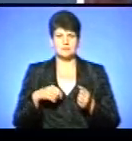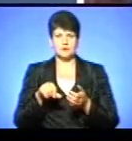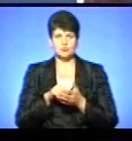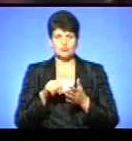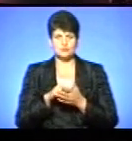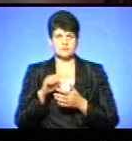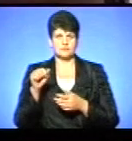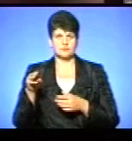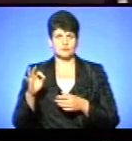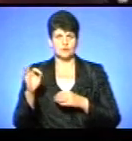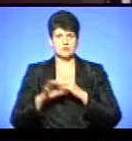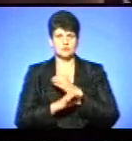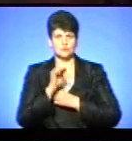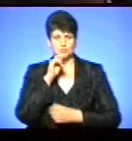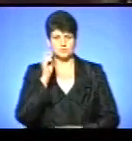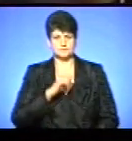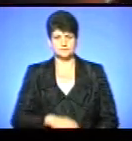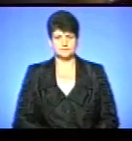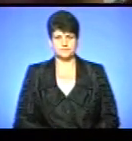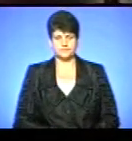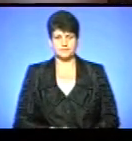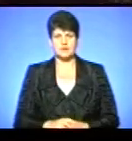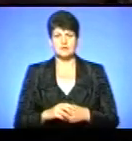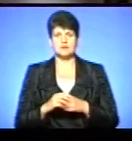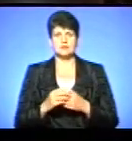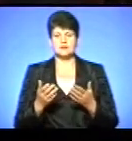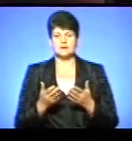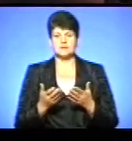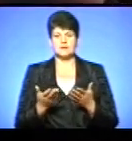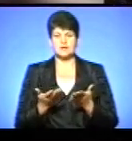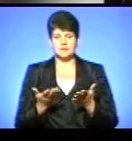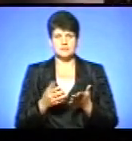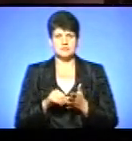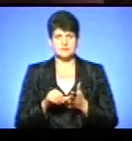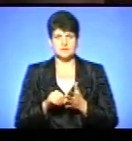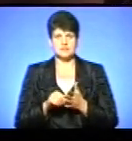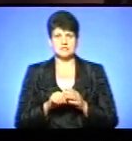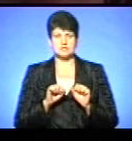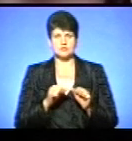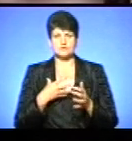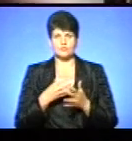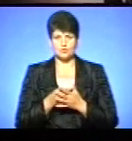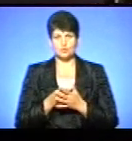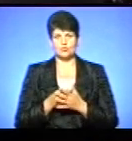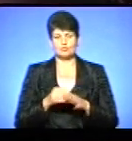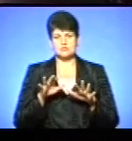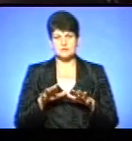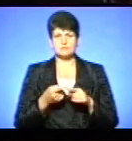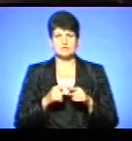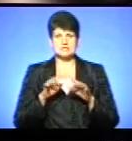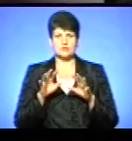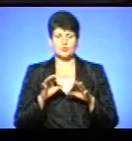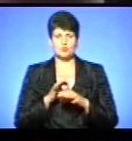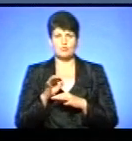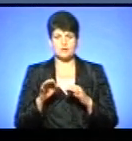України. Зараз очікуємо представників з Верховної Ради, які висловлять свою позицію по даному законопроєкті. Тоді будемо